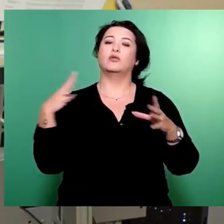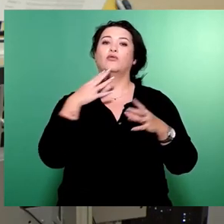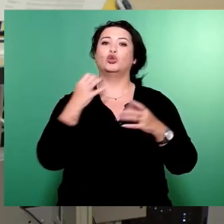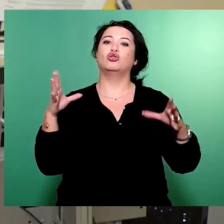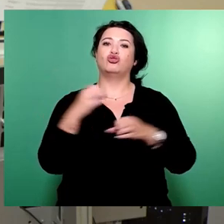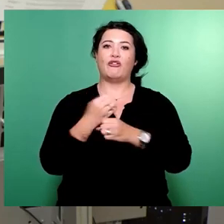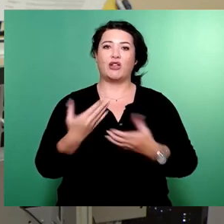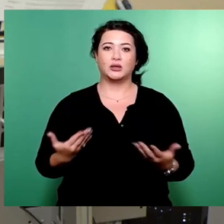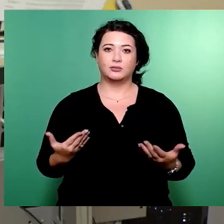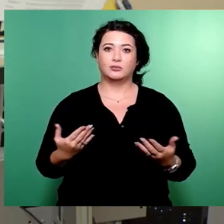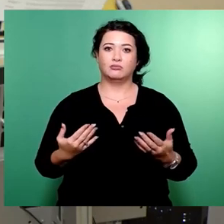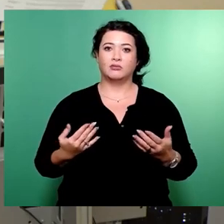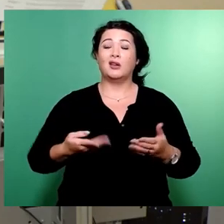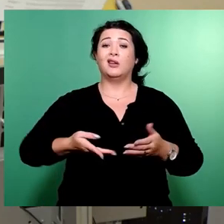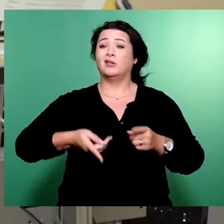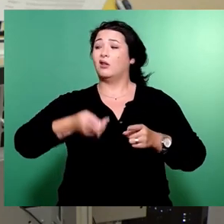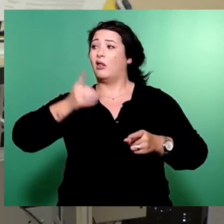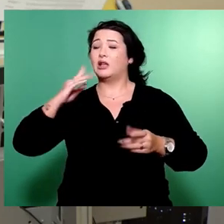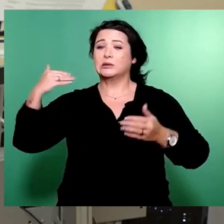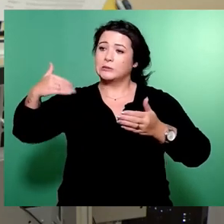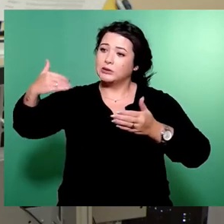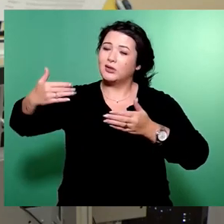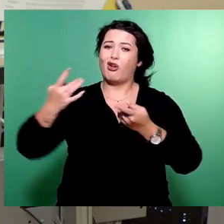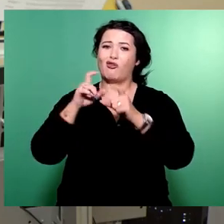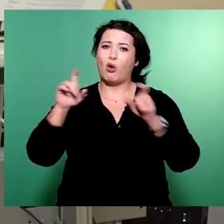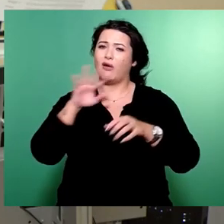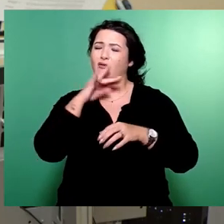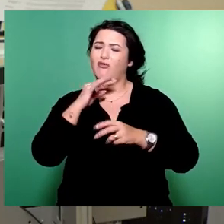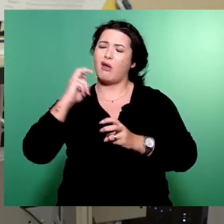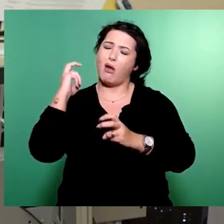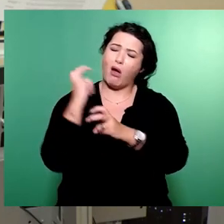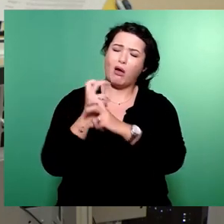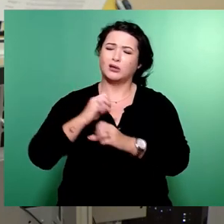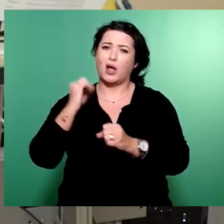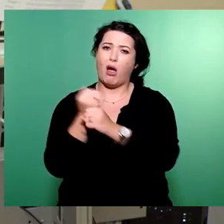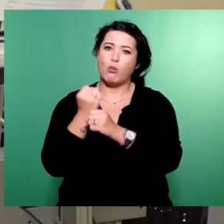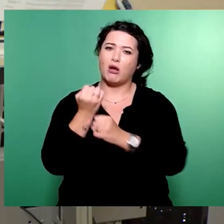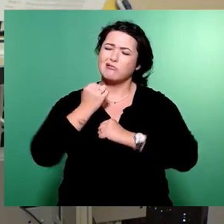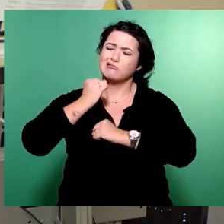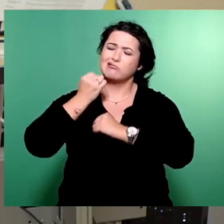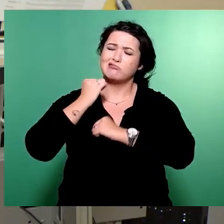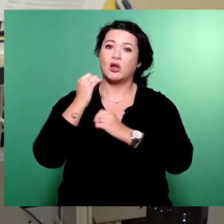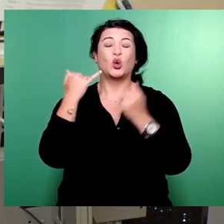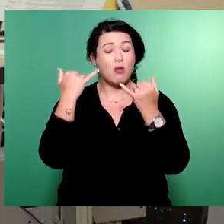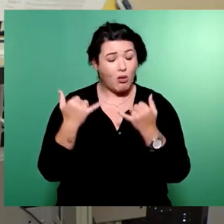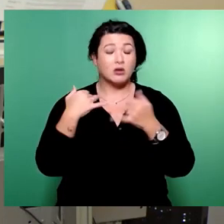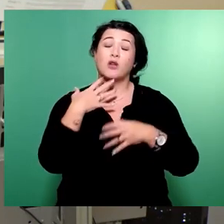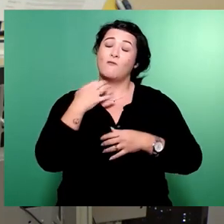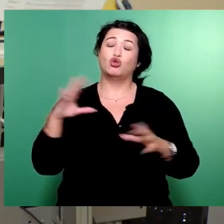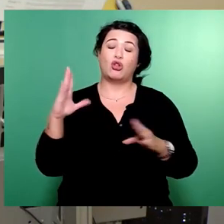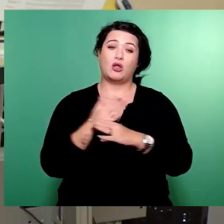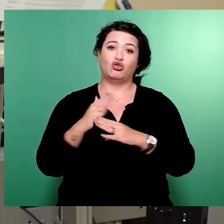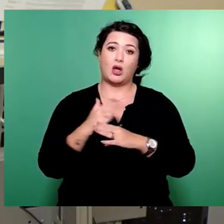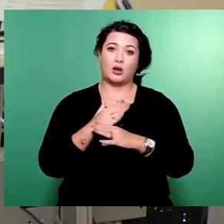hart dafür gearbeitet und wir werden heute entscheiden. Denn